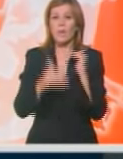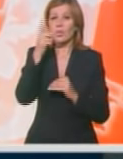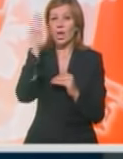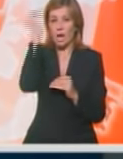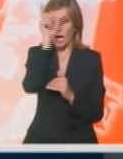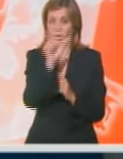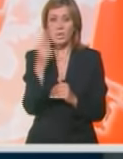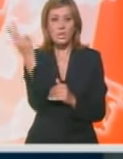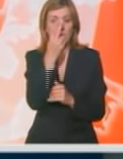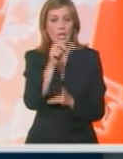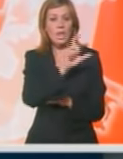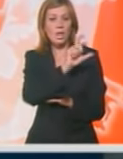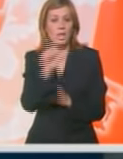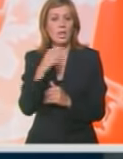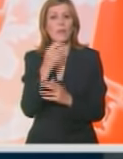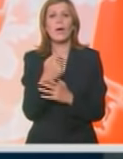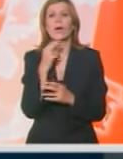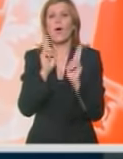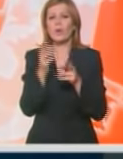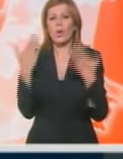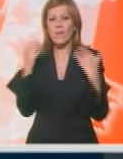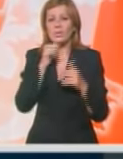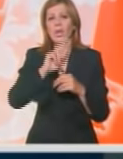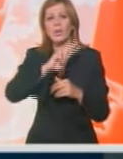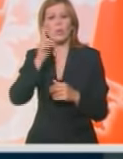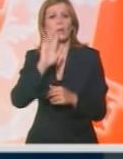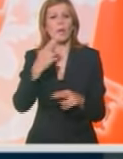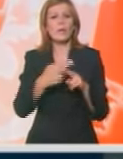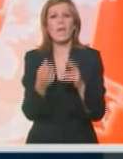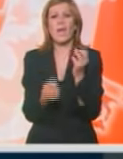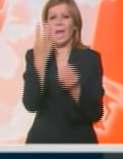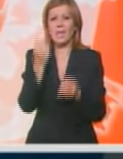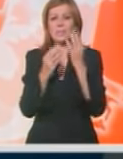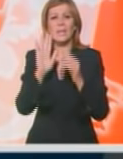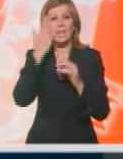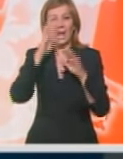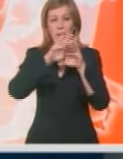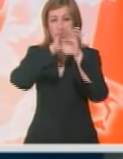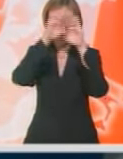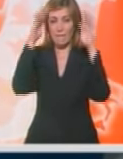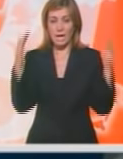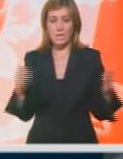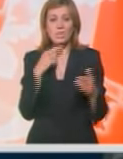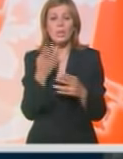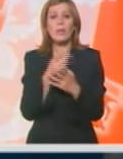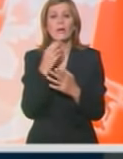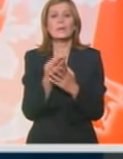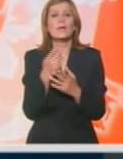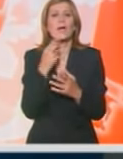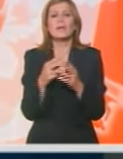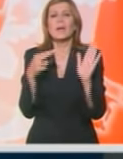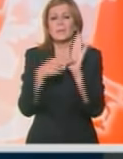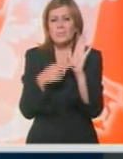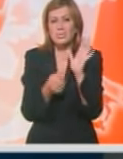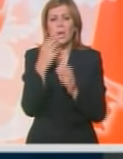smatra da su za to krivi ugen dioksid i drugi takozvani gasovi staklene bašte, koje ispuštaju termoelektrane,